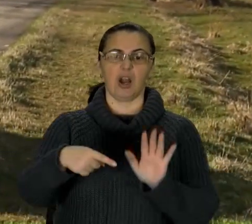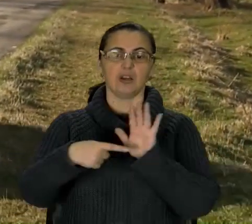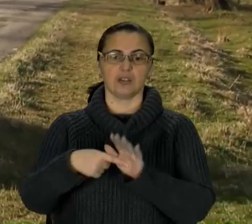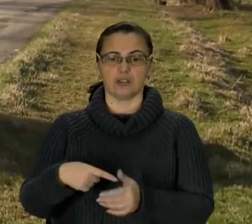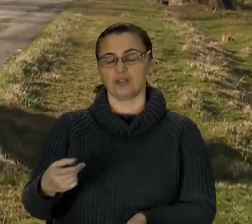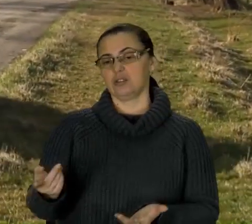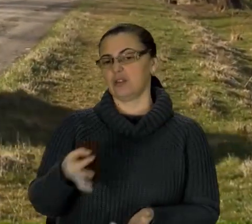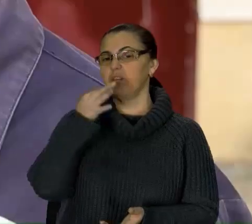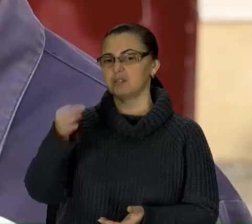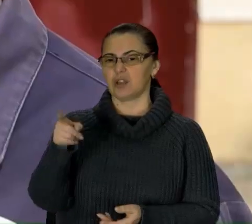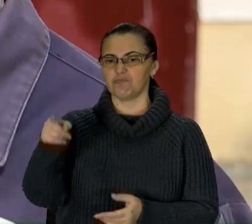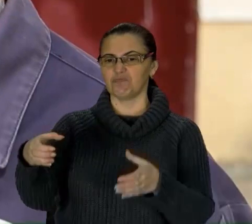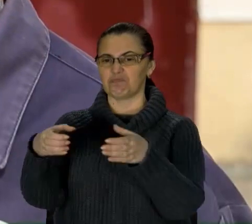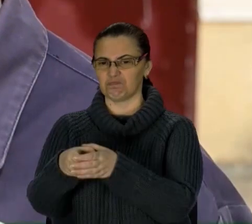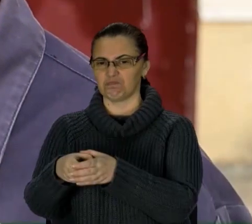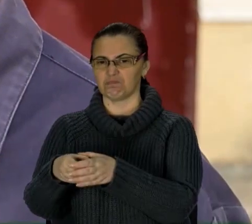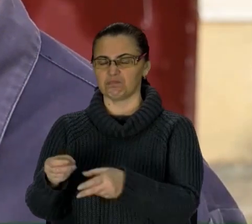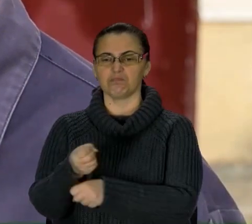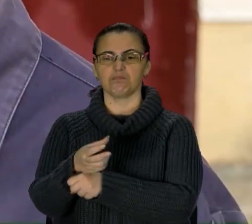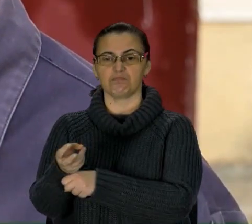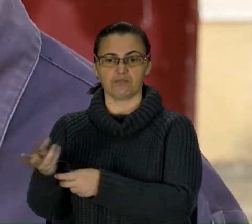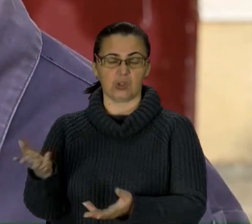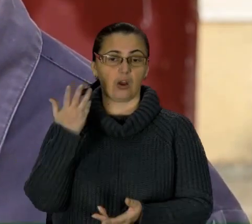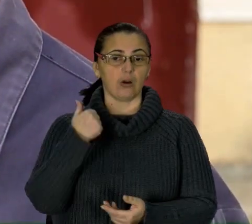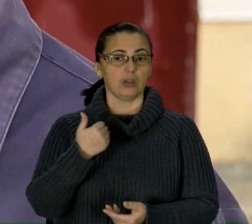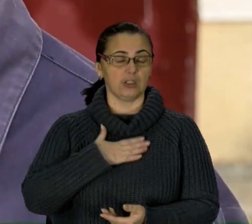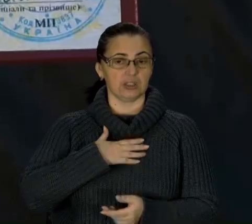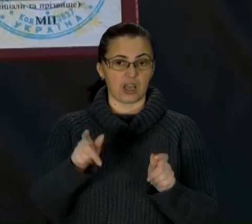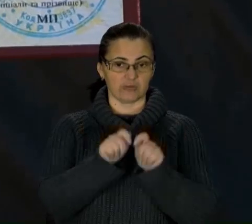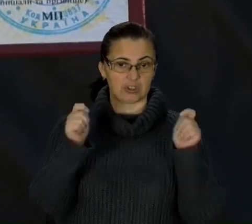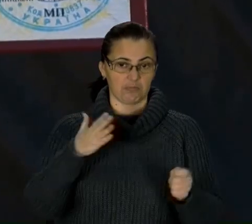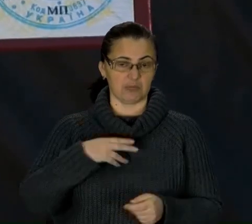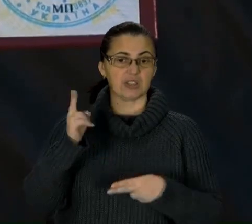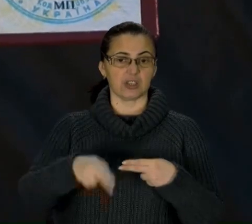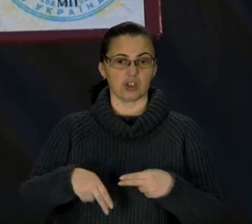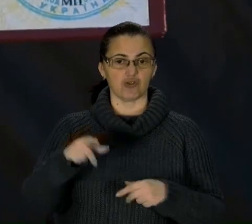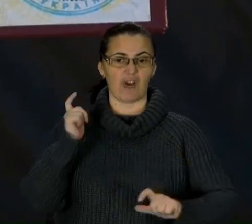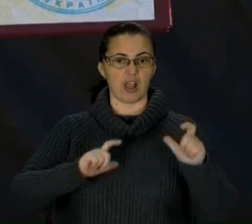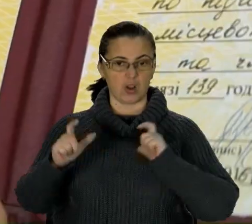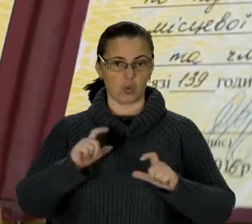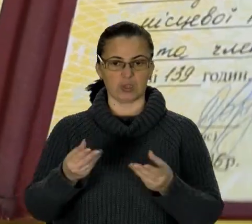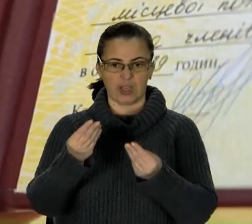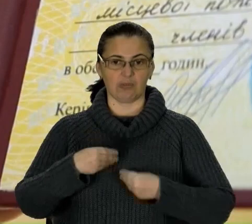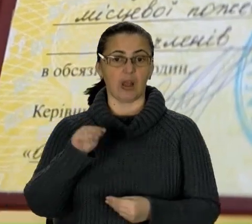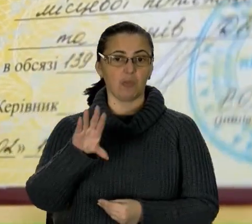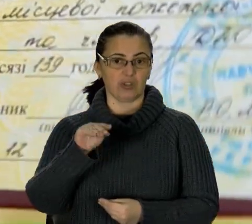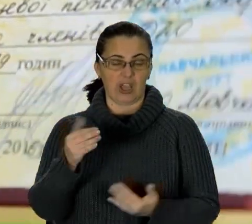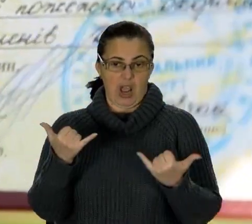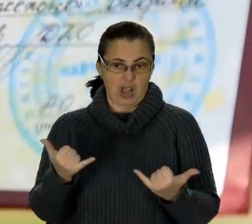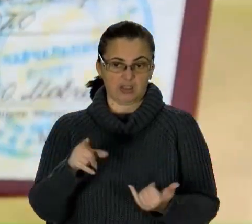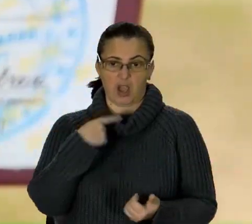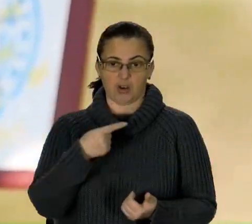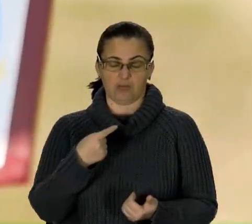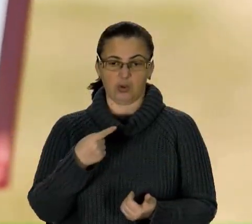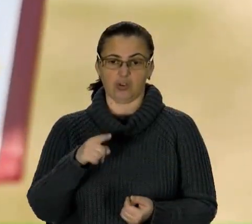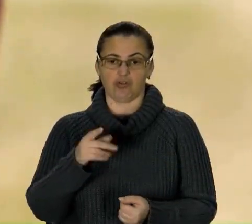команду розформовують. Коли нас відкривали, ми закінчували курси, нам дали посвідчення. А тепер він говорить, що ми наче там не